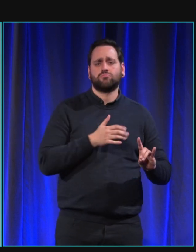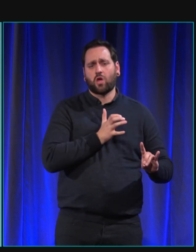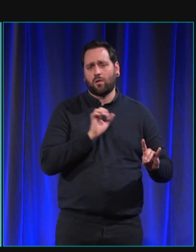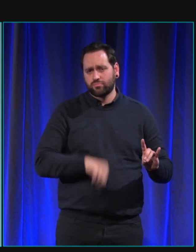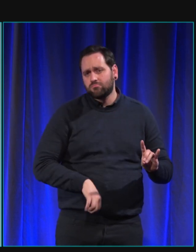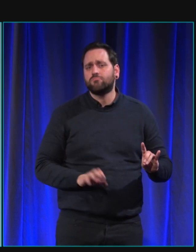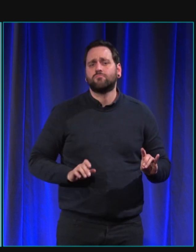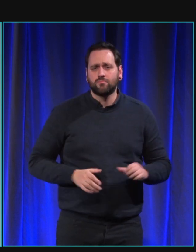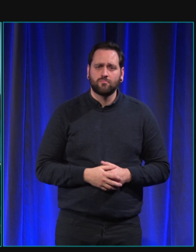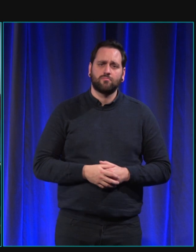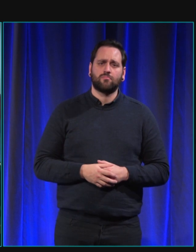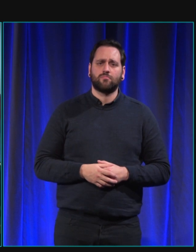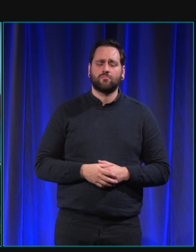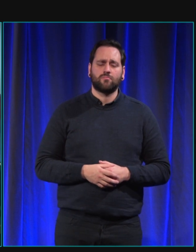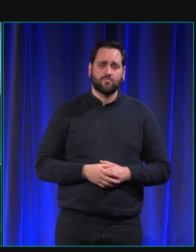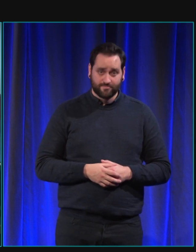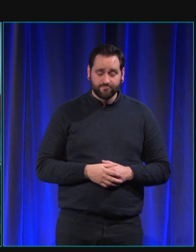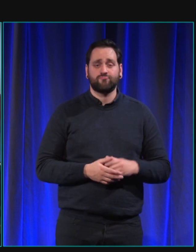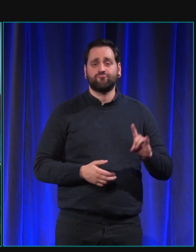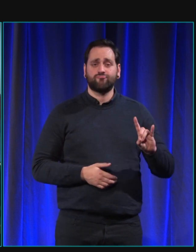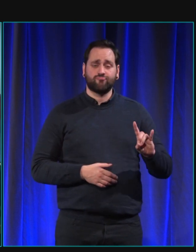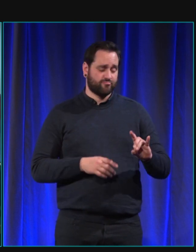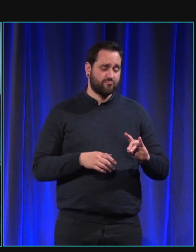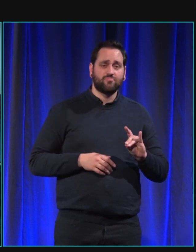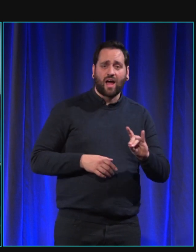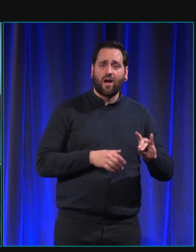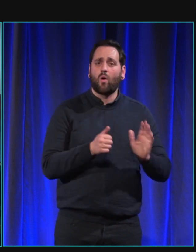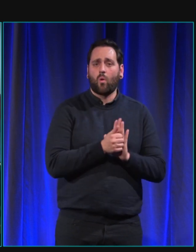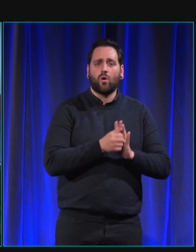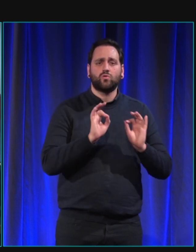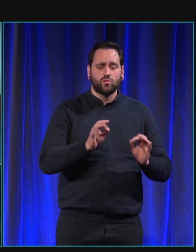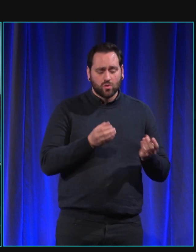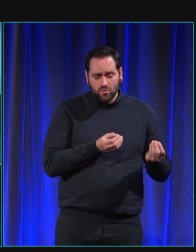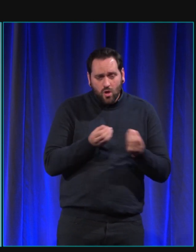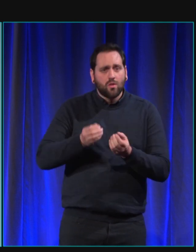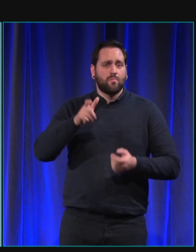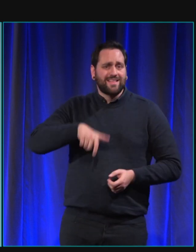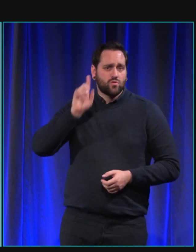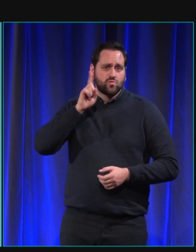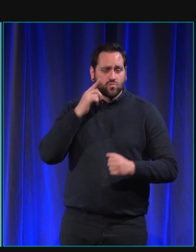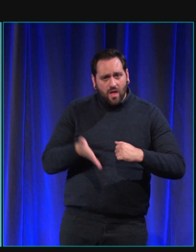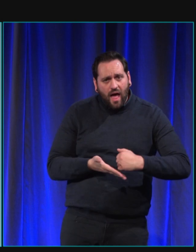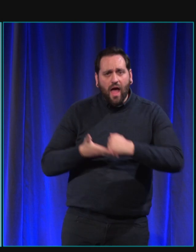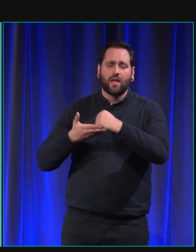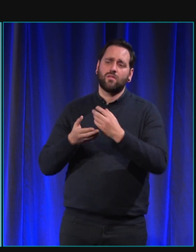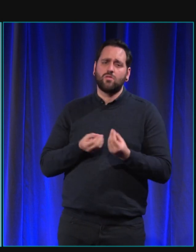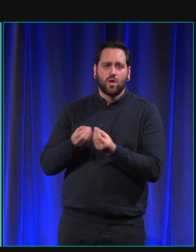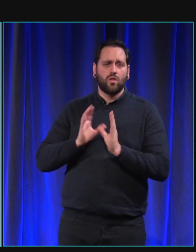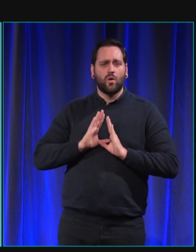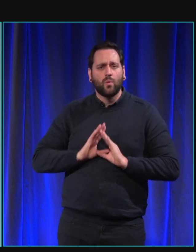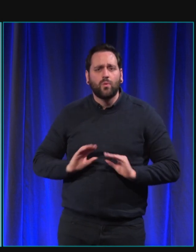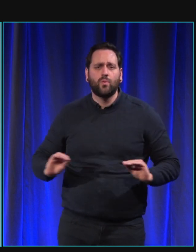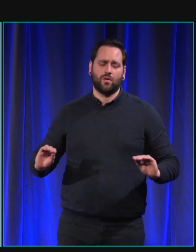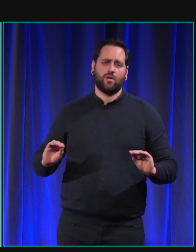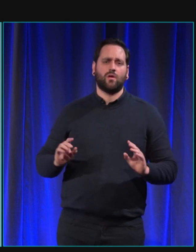Et donc, ils vont aider les personnes sourdes avec un apaisement général des personnes. C'est-à-dire que le